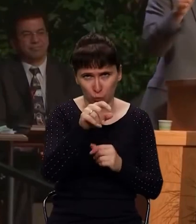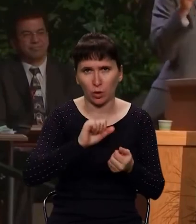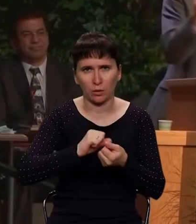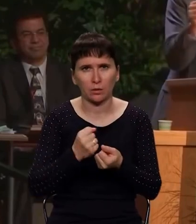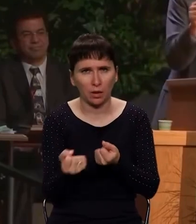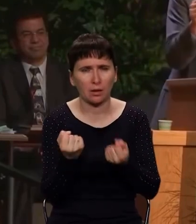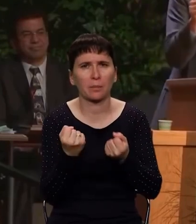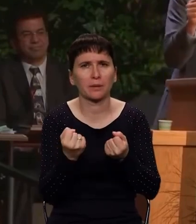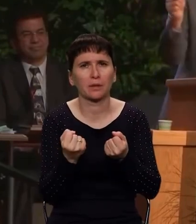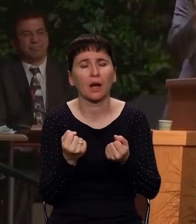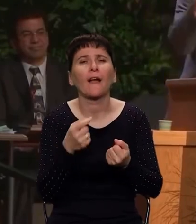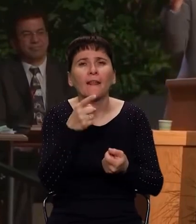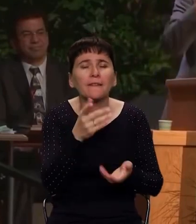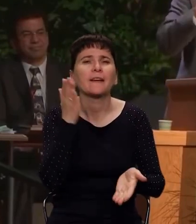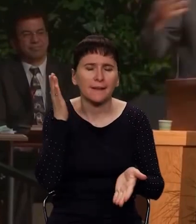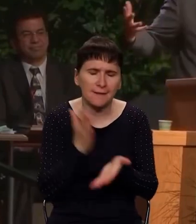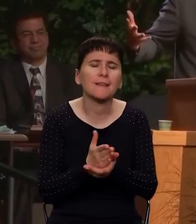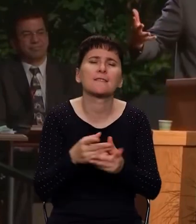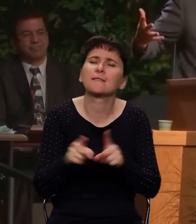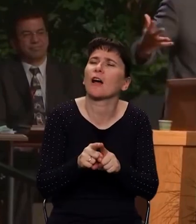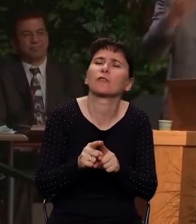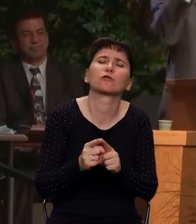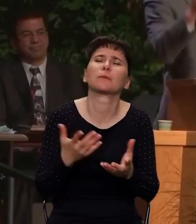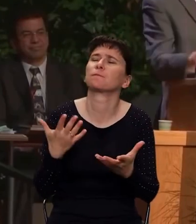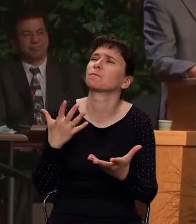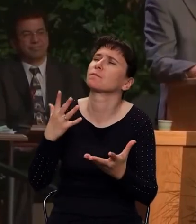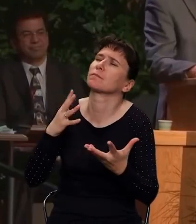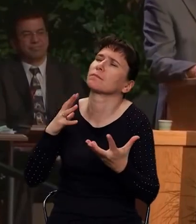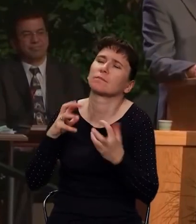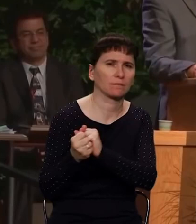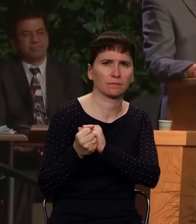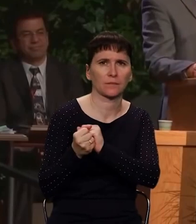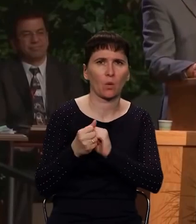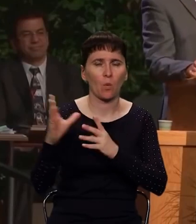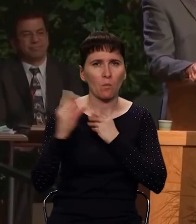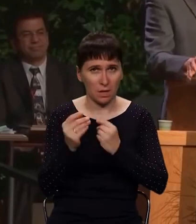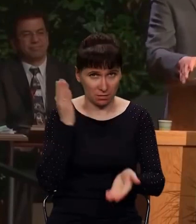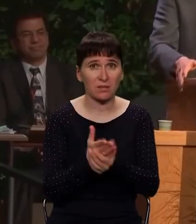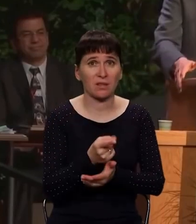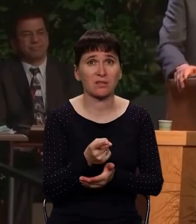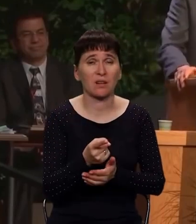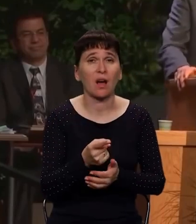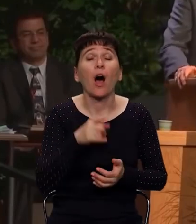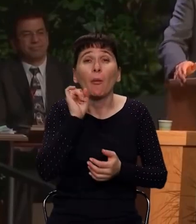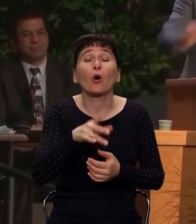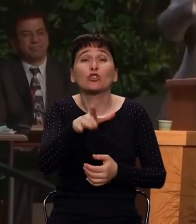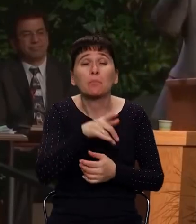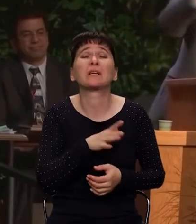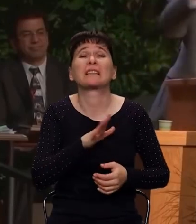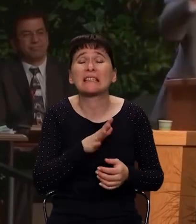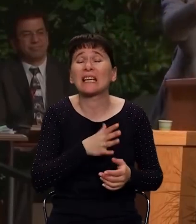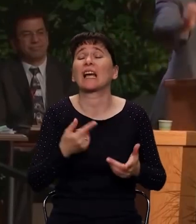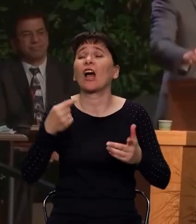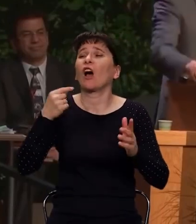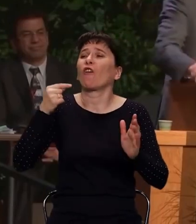из них не пропустить, но никогда в церкви не оказаться. Можно быть у Голговского креста, но